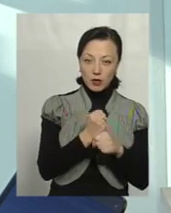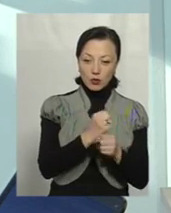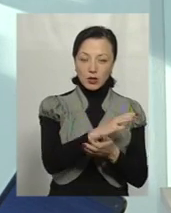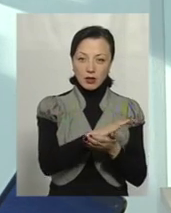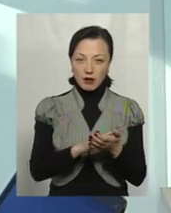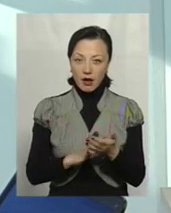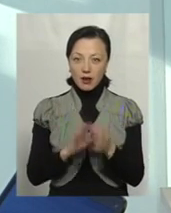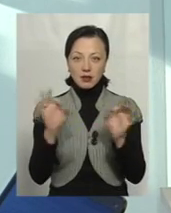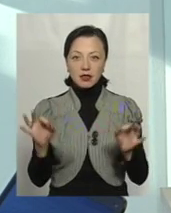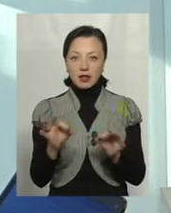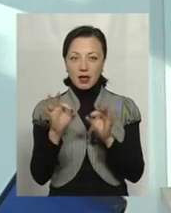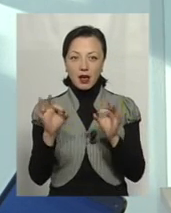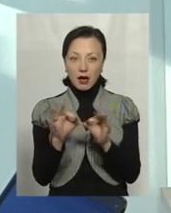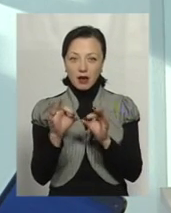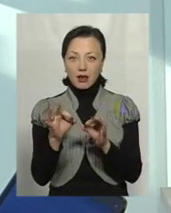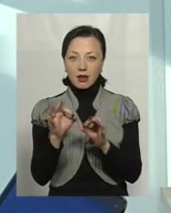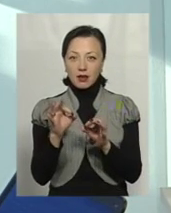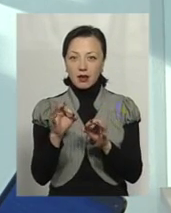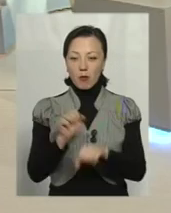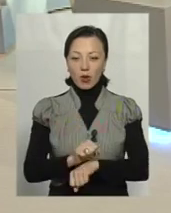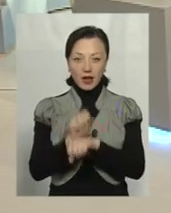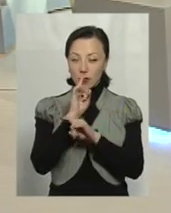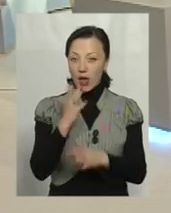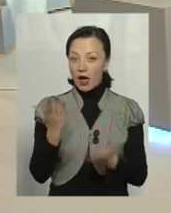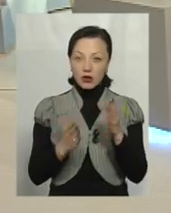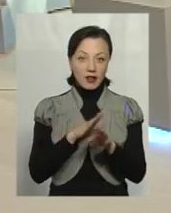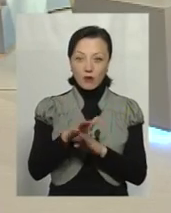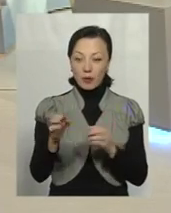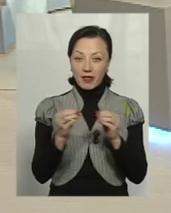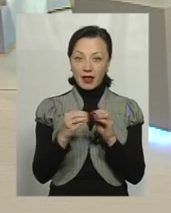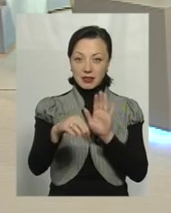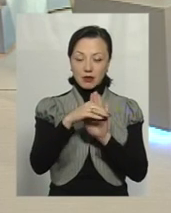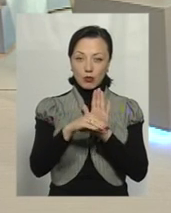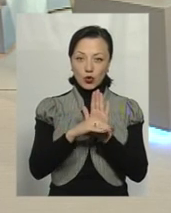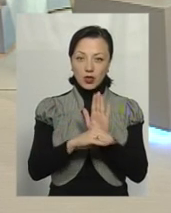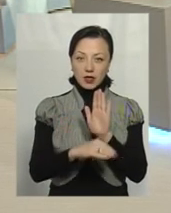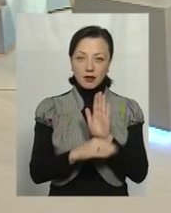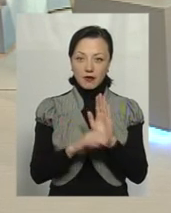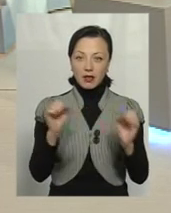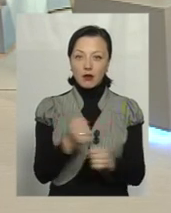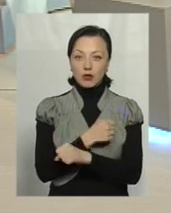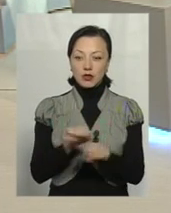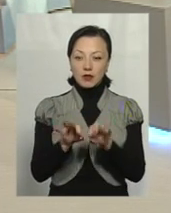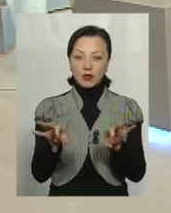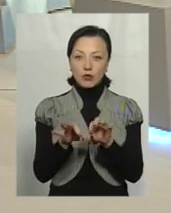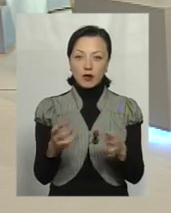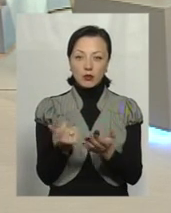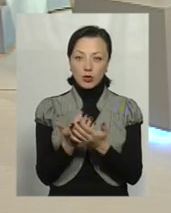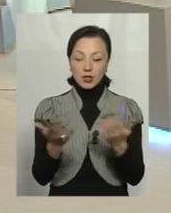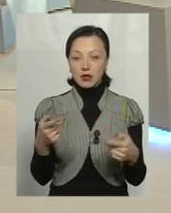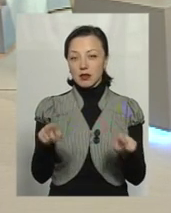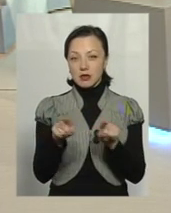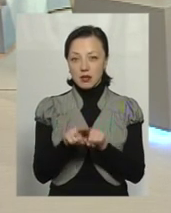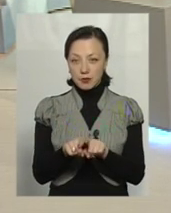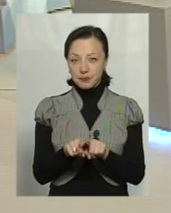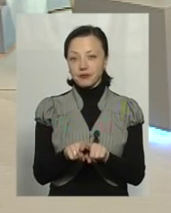далі, ніяких шин у вас під вікнами не буде. Не виконуєте ці 10 цифр, які неможливо трактувати по-різному. Так